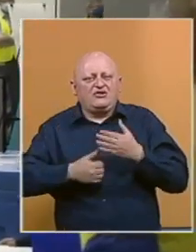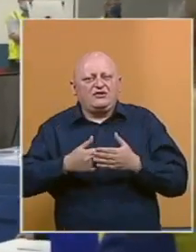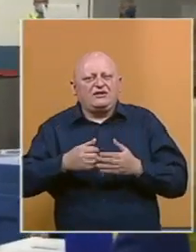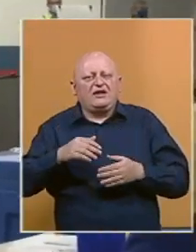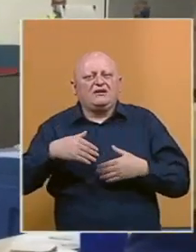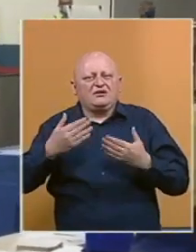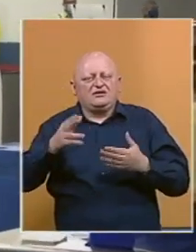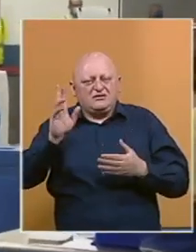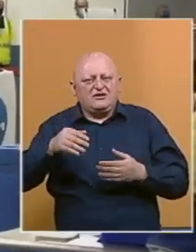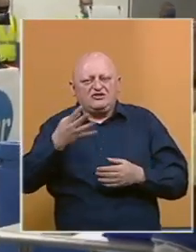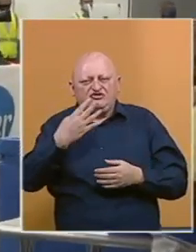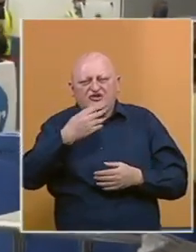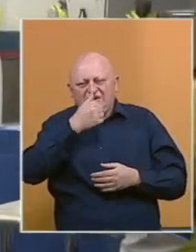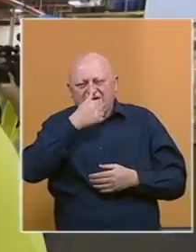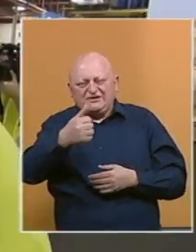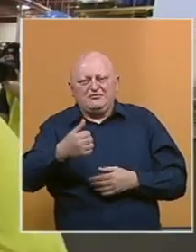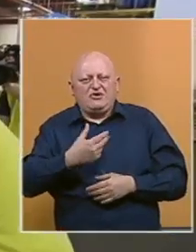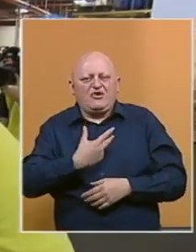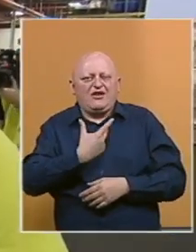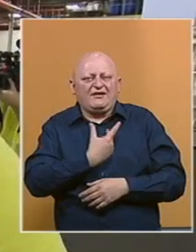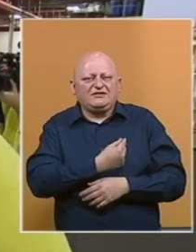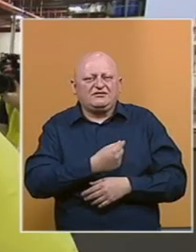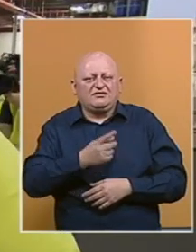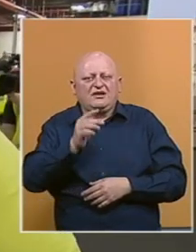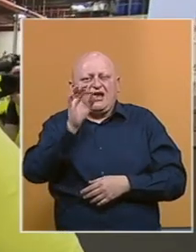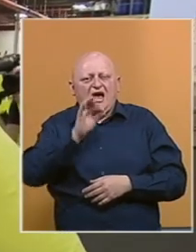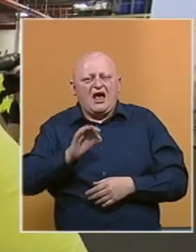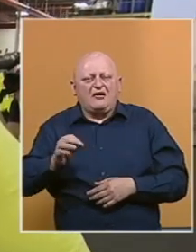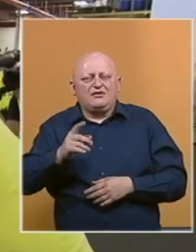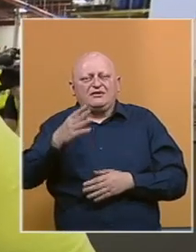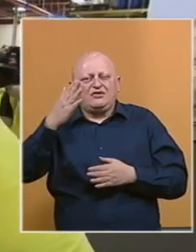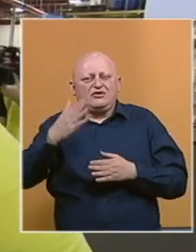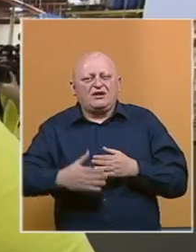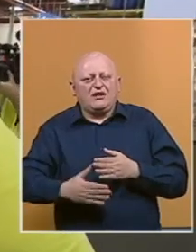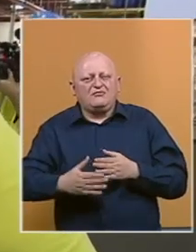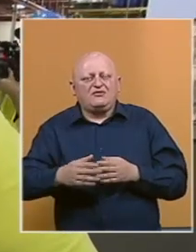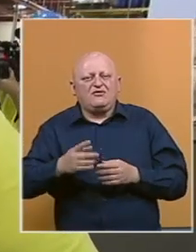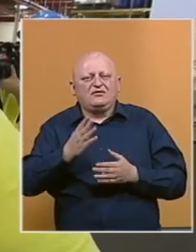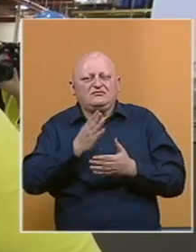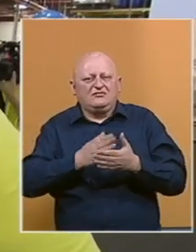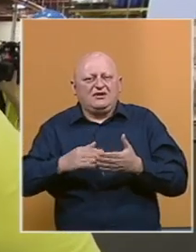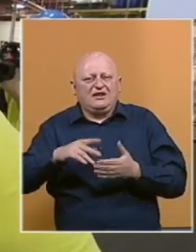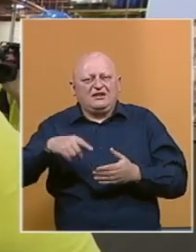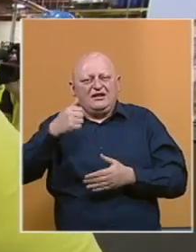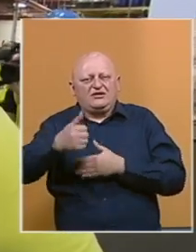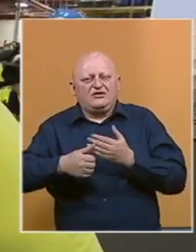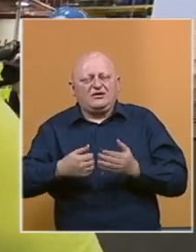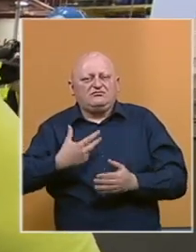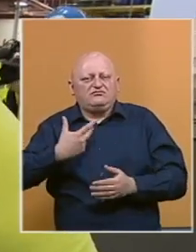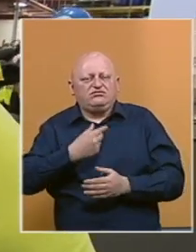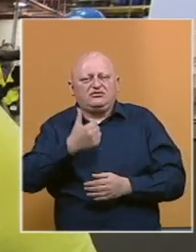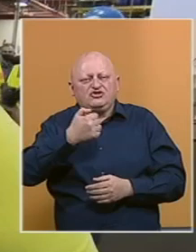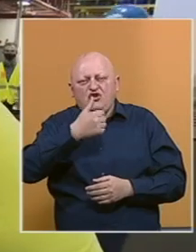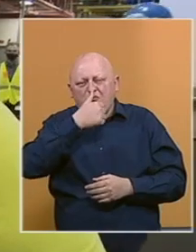godine na raspolaganju imati oko 40 miliona doza vakcine, a planiraju do kraja prvog kvartala naradne godine